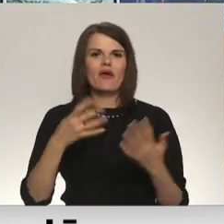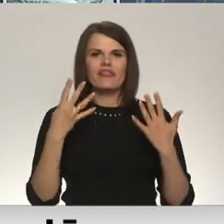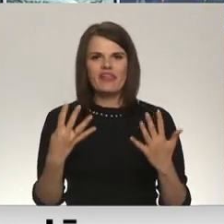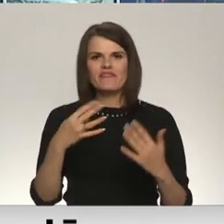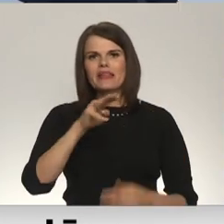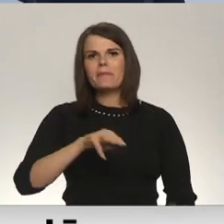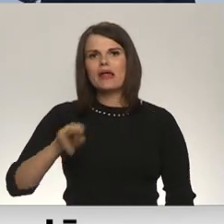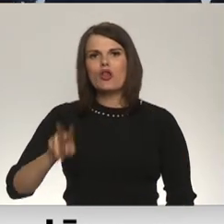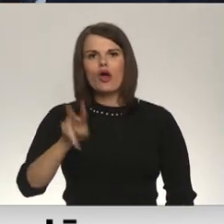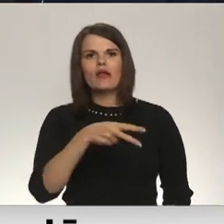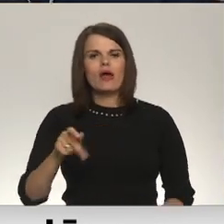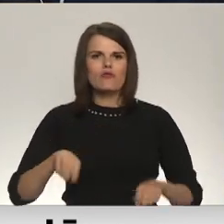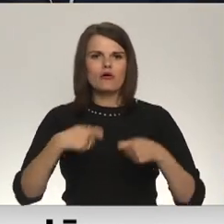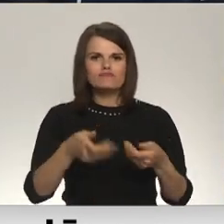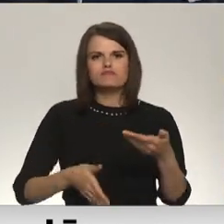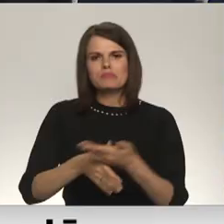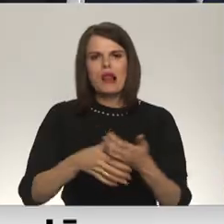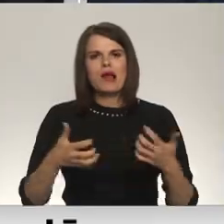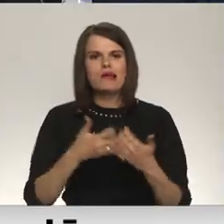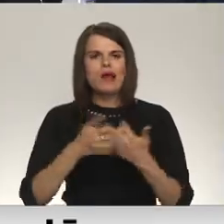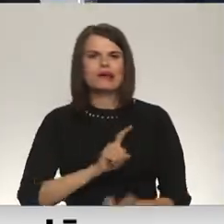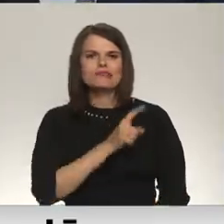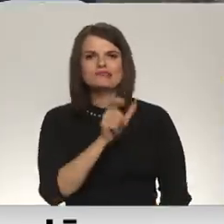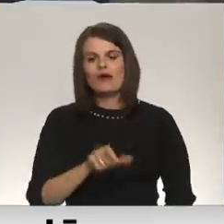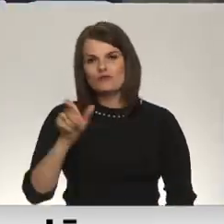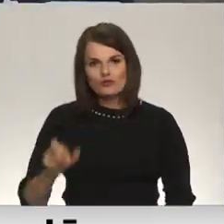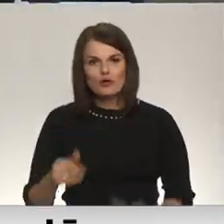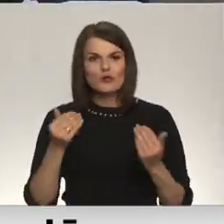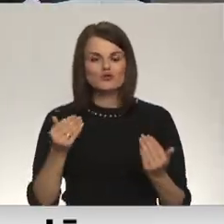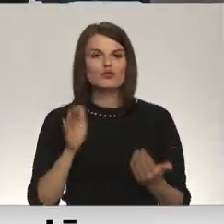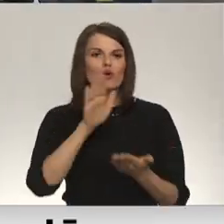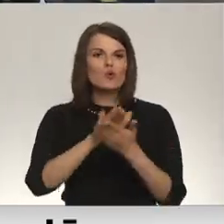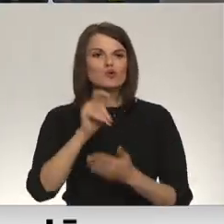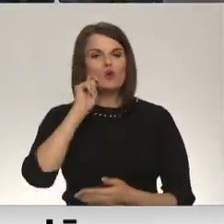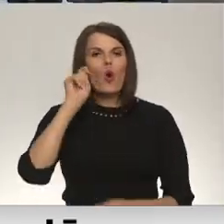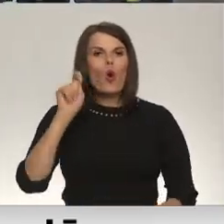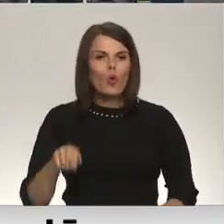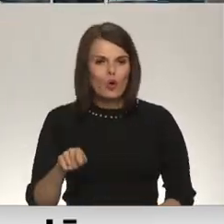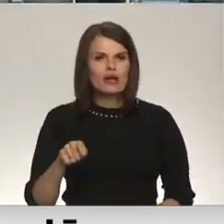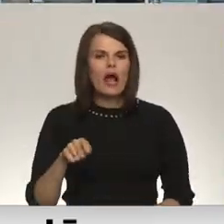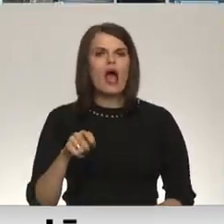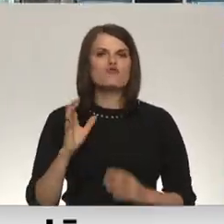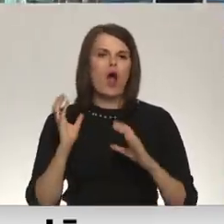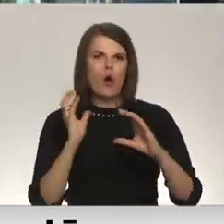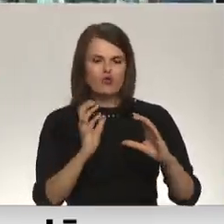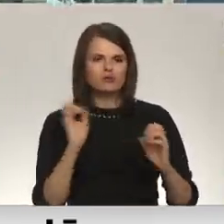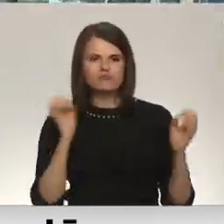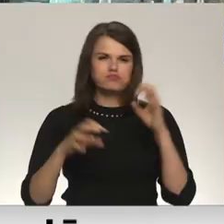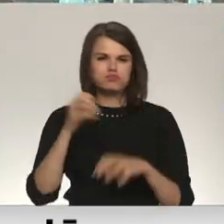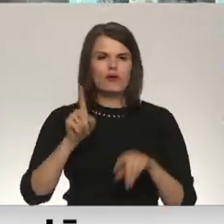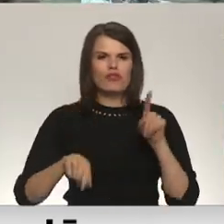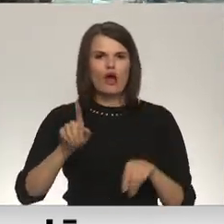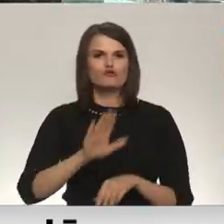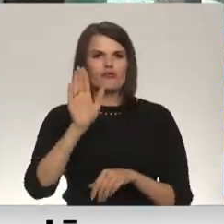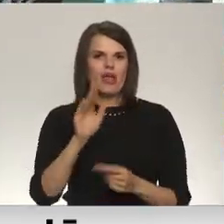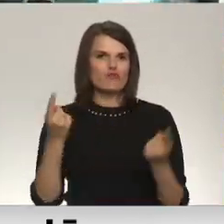miljonus eiros niedzotu palīdzību karā cietušiem. Šodien uz Ukraina autobusos vestās lietas rīdziņieki saziedoja dažu dienu laikā. Ukraina